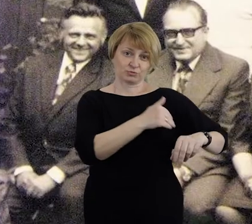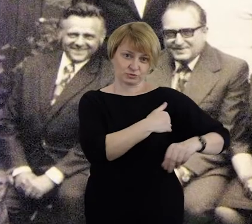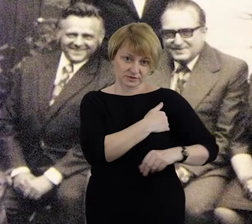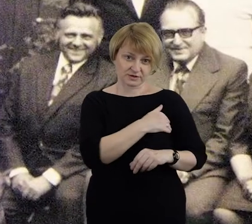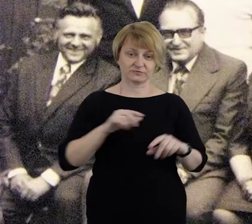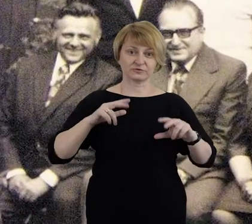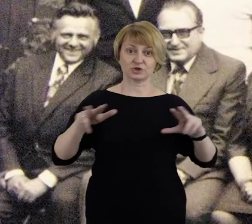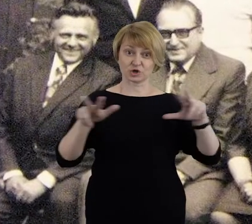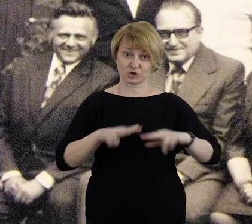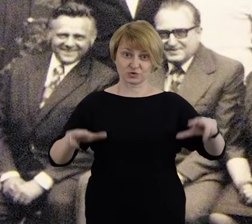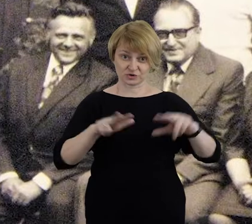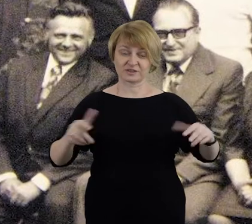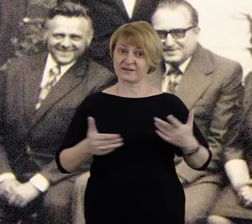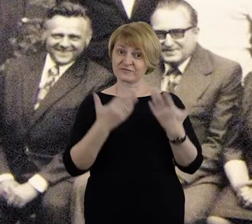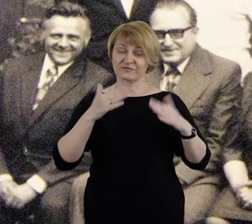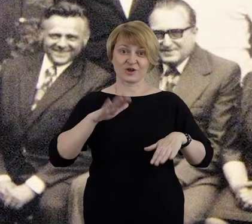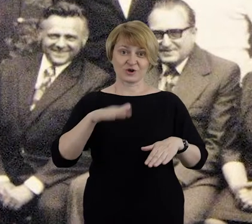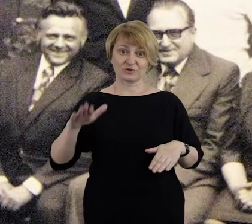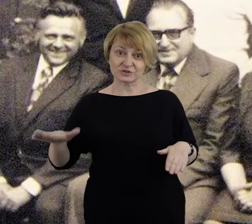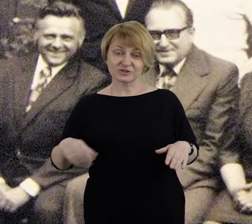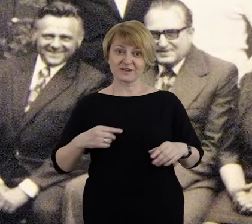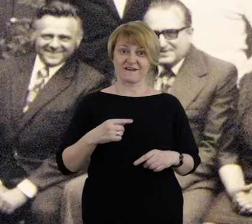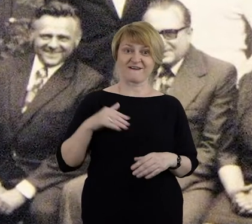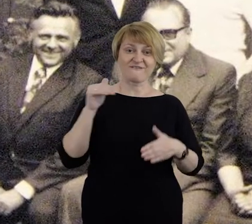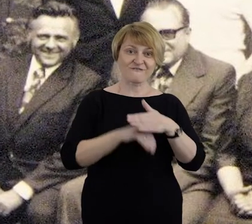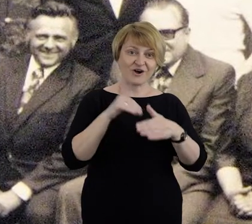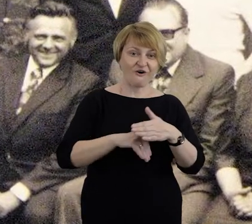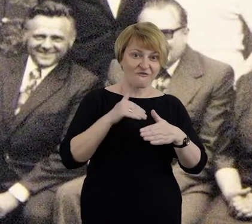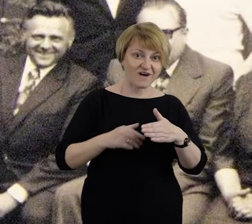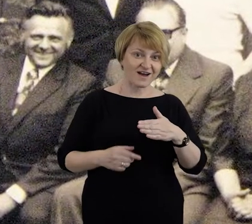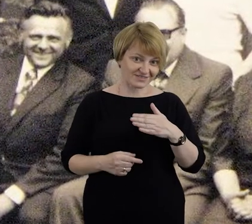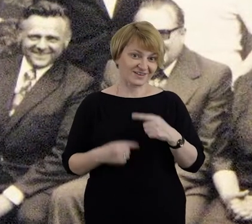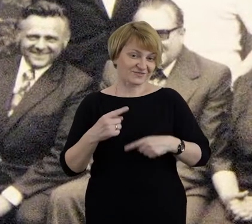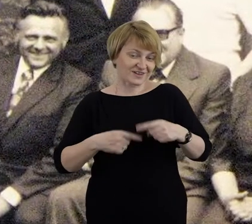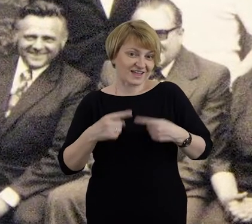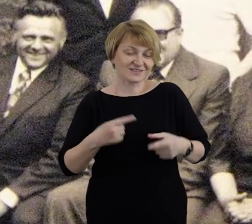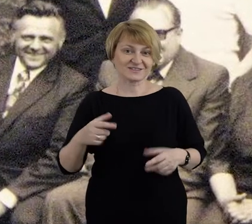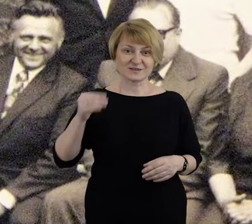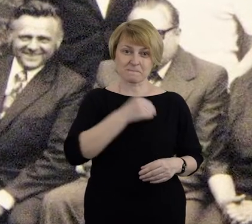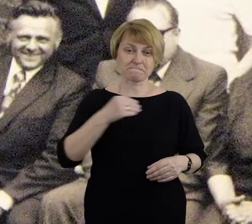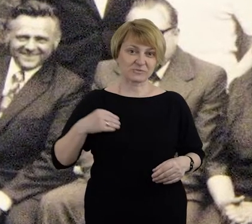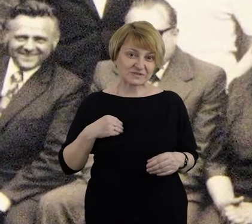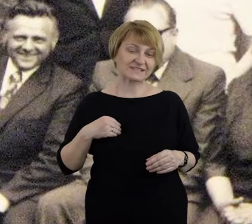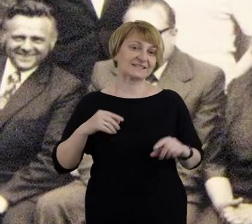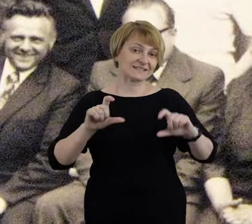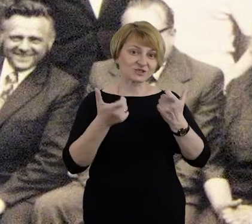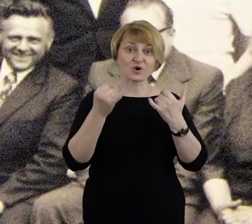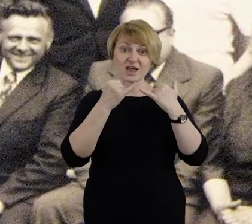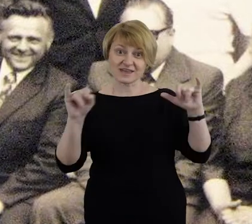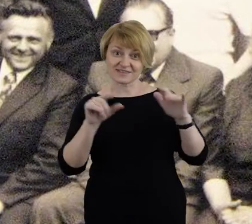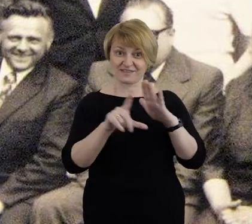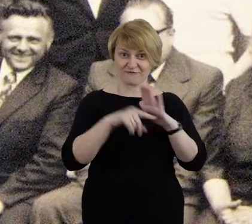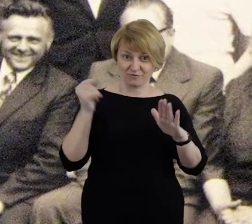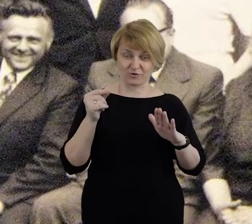W tych rodzinach wielodzietnych i wychowanych w tradycji polskiej zdarzało się oczywiście odstępstwa, wybieranie innej opcji.